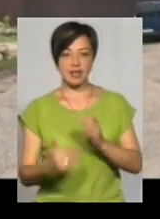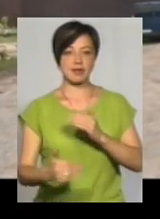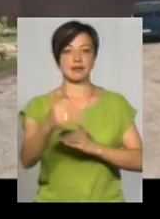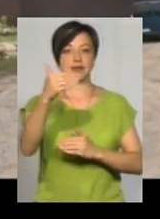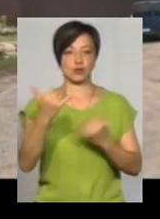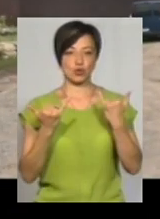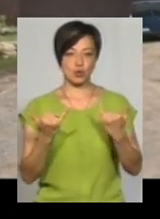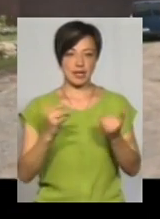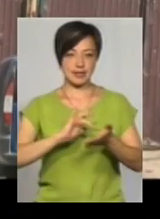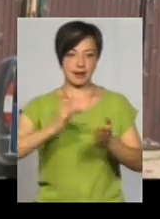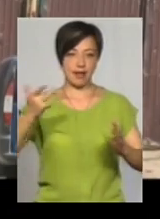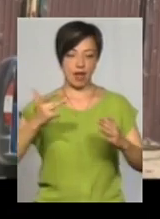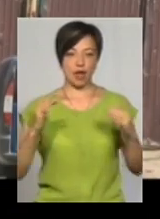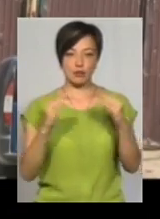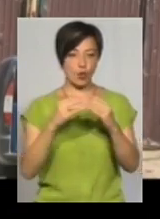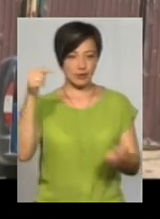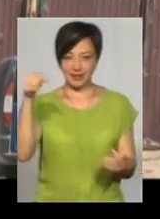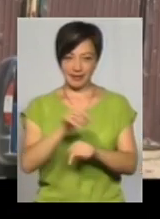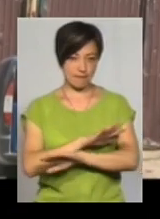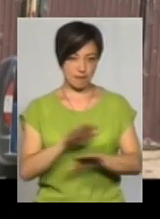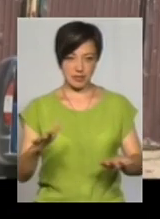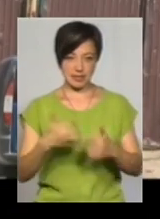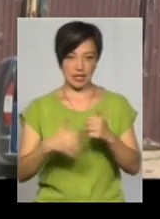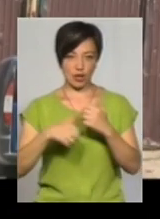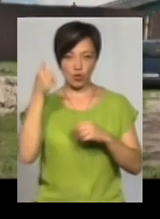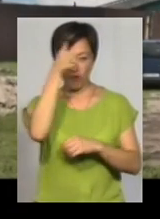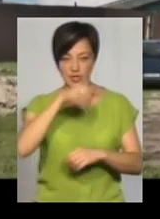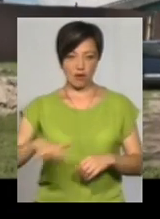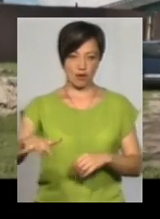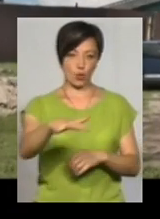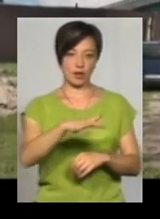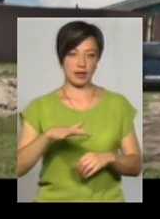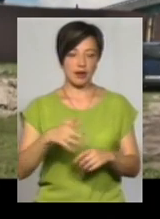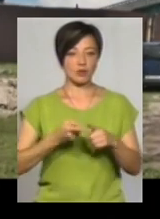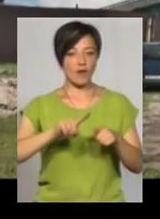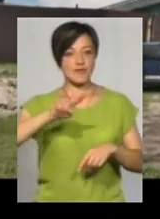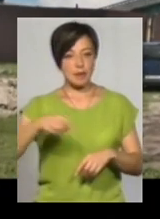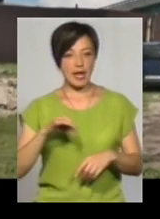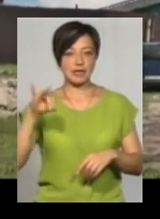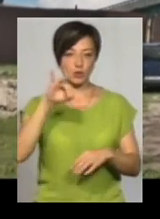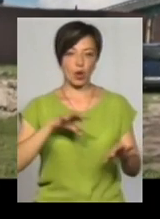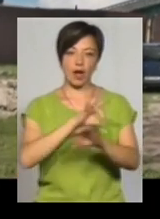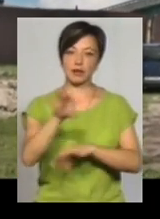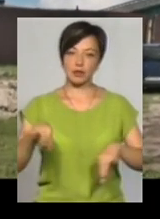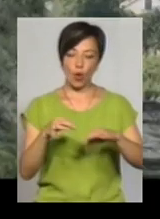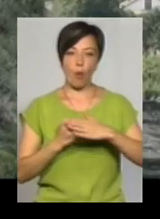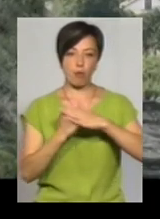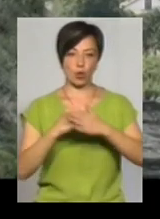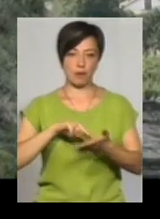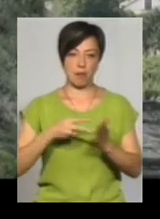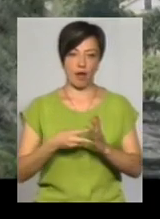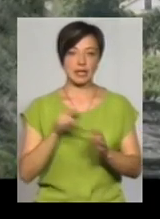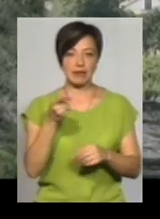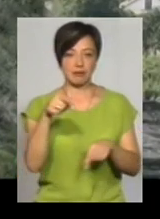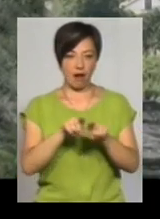сучасна скляна споруда, яка не вписується у середньовічне довкілля, як того вимагає історика архітектурний опорний план. І